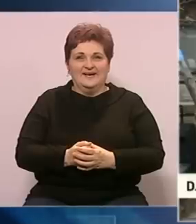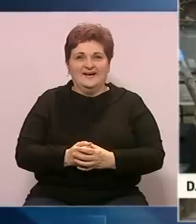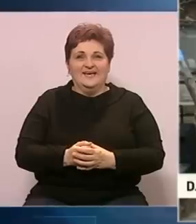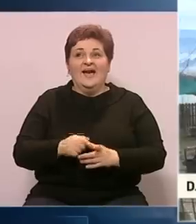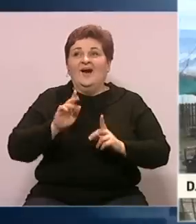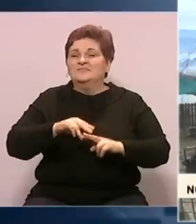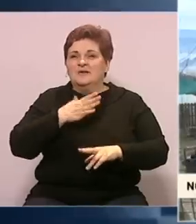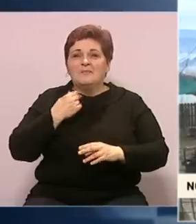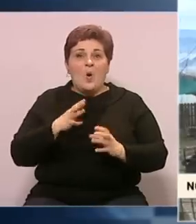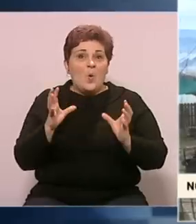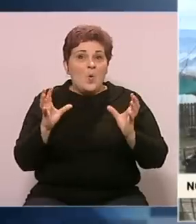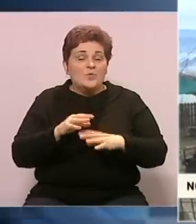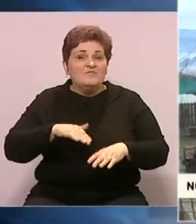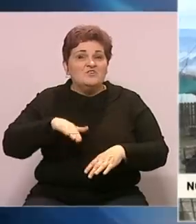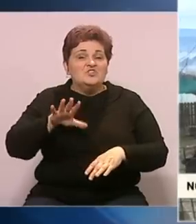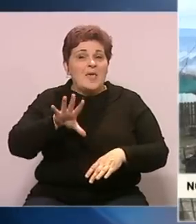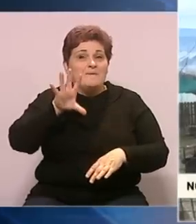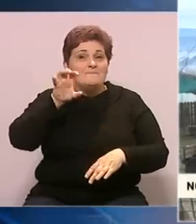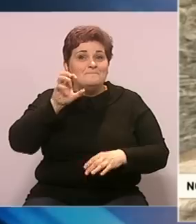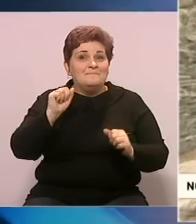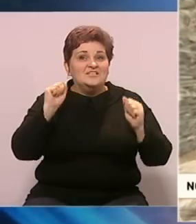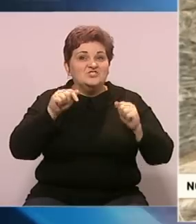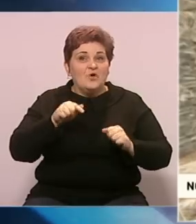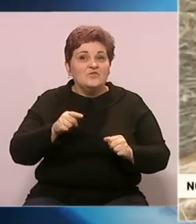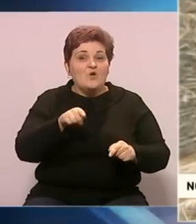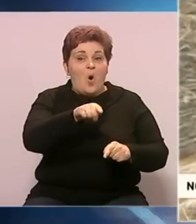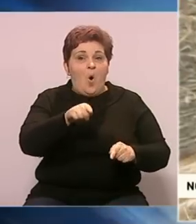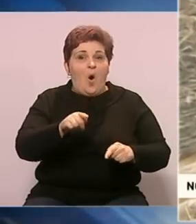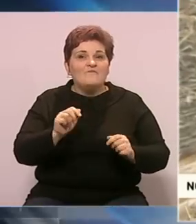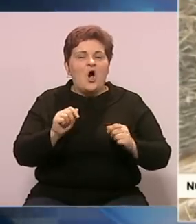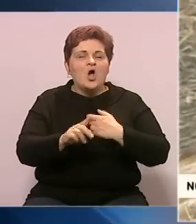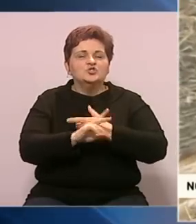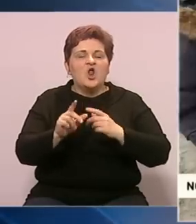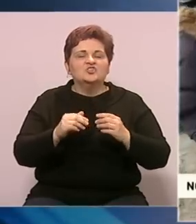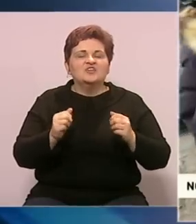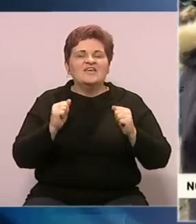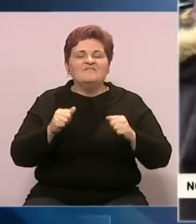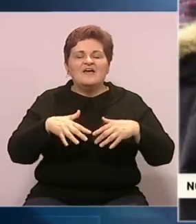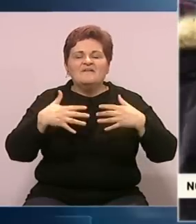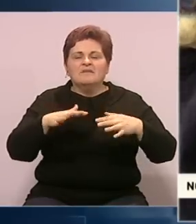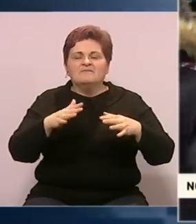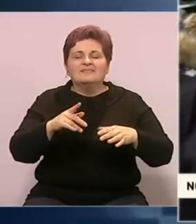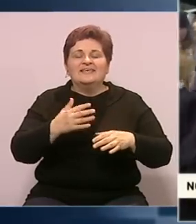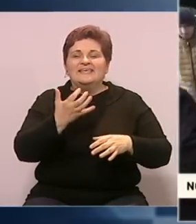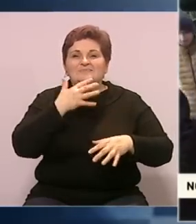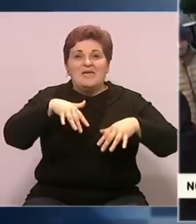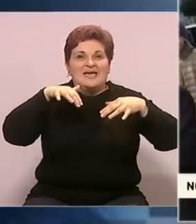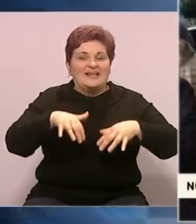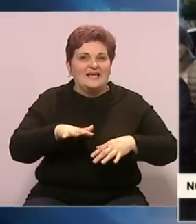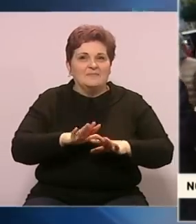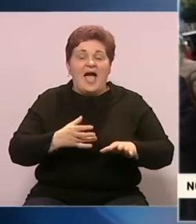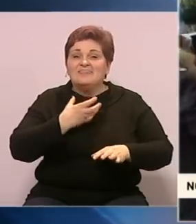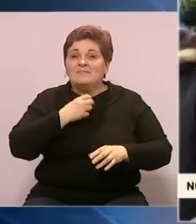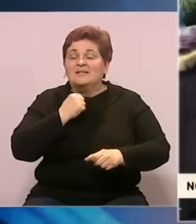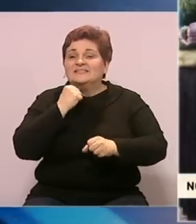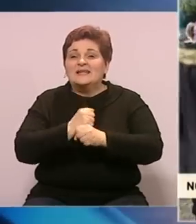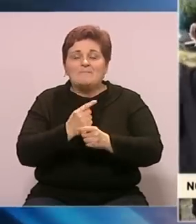U društvu sa više od 500 životina smještenih u ovom Zovrtu, smjeha i igre nije manjkalo, a djed Mrazi je ipak